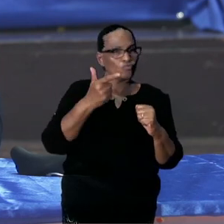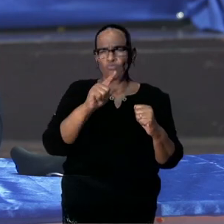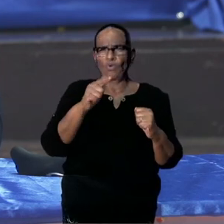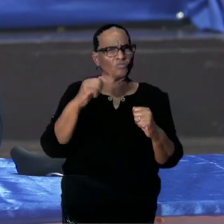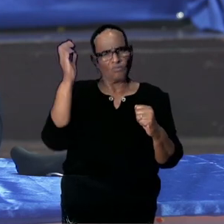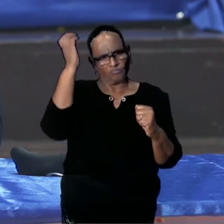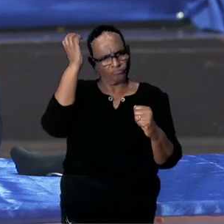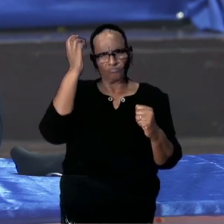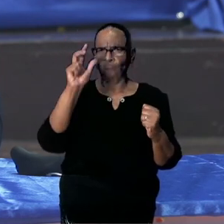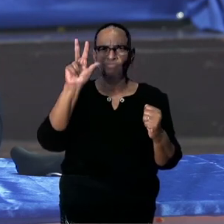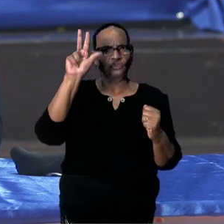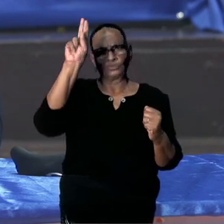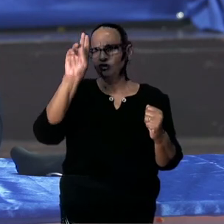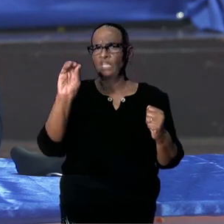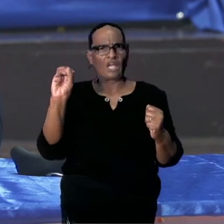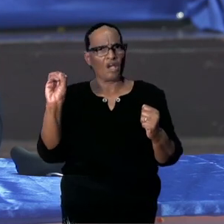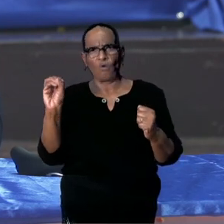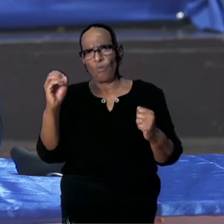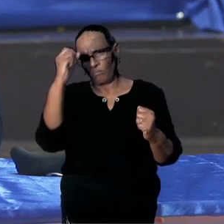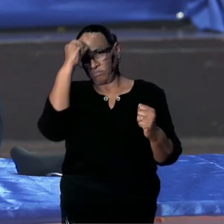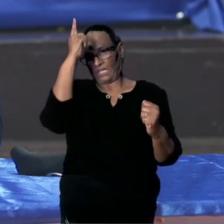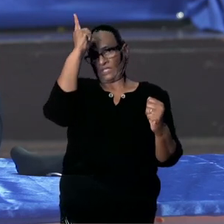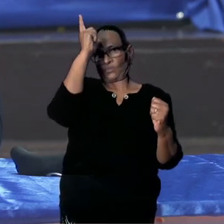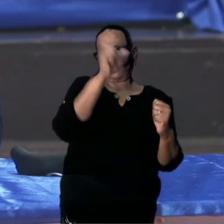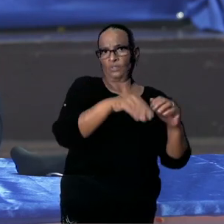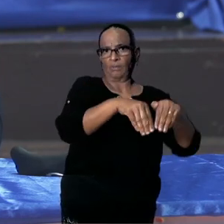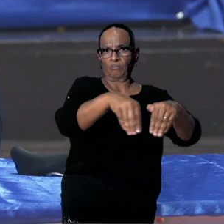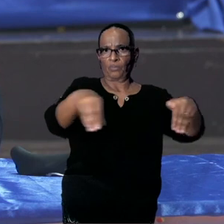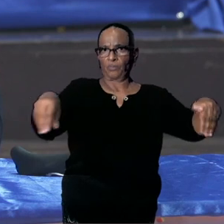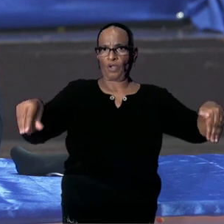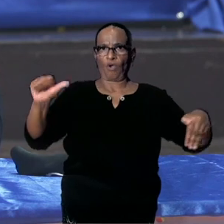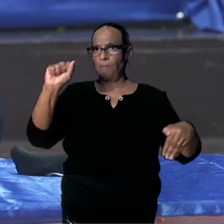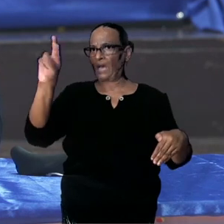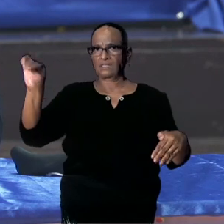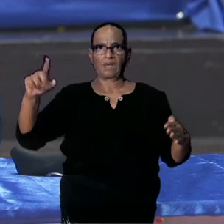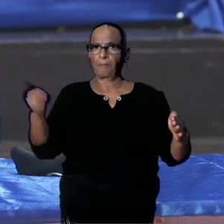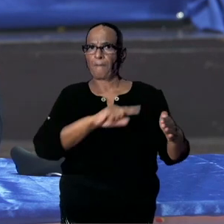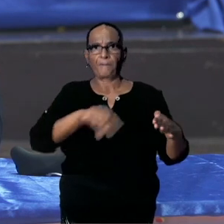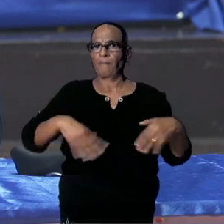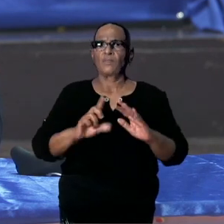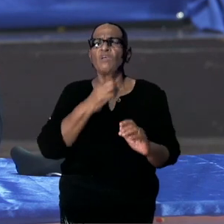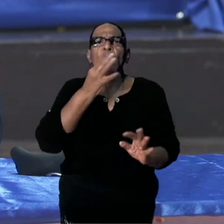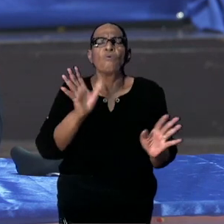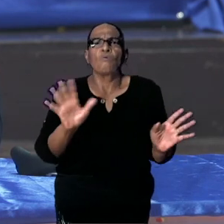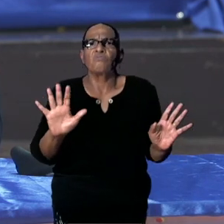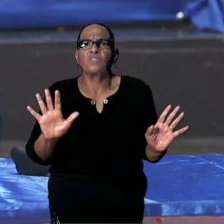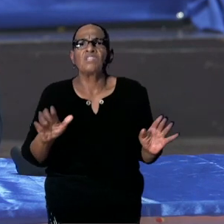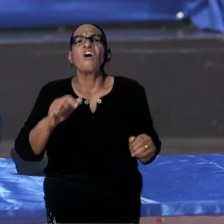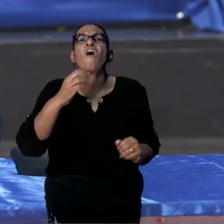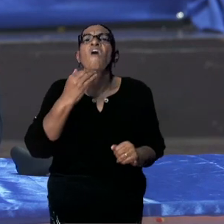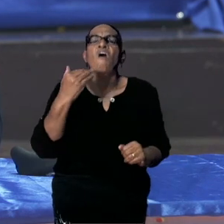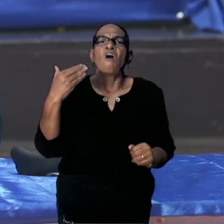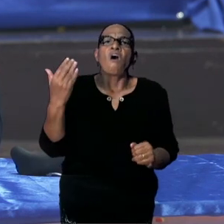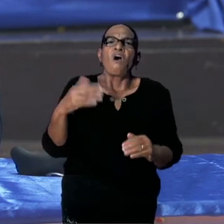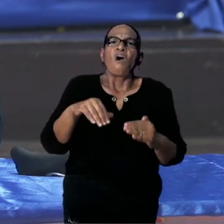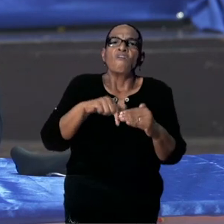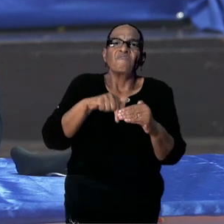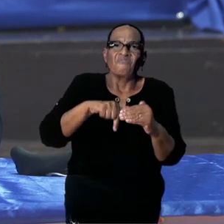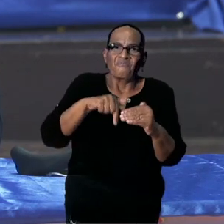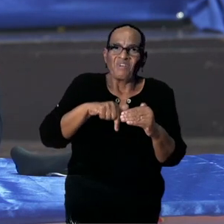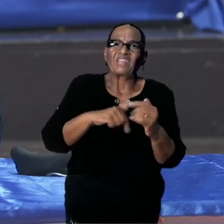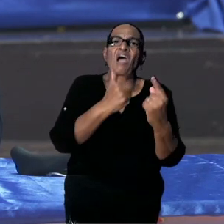reden voor de WHO experts om AstraZeneca af te keuren. Ze zeggen het ook duidelijk, vanaf 18 jaar tot